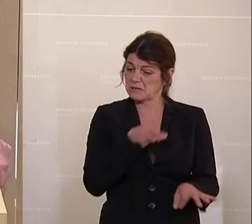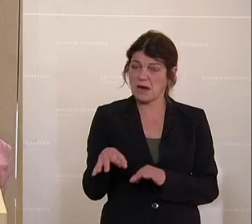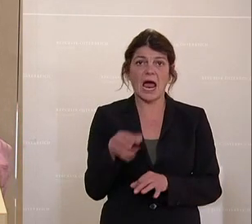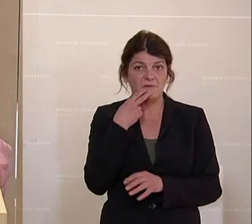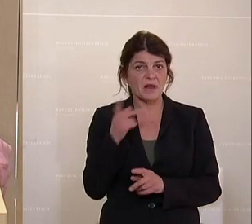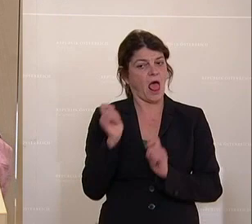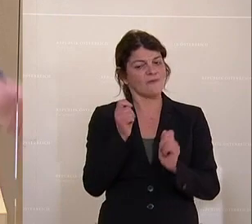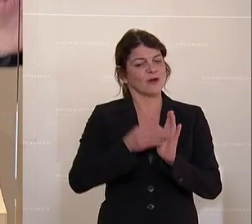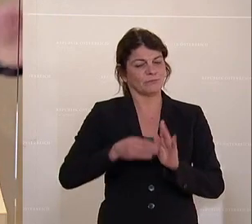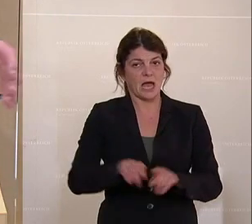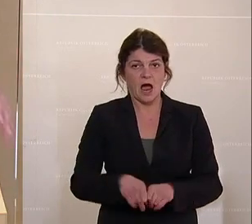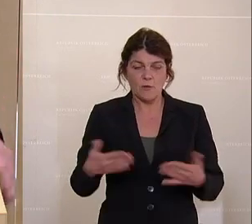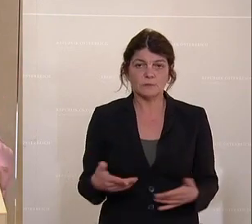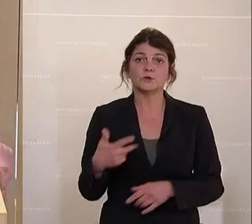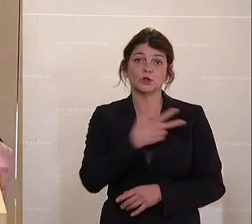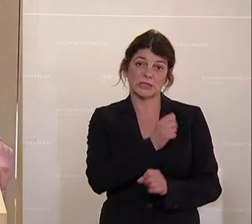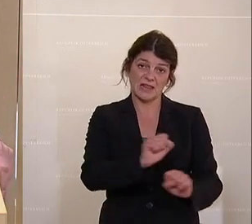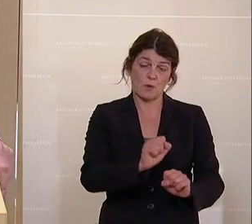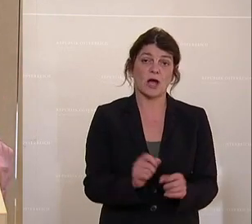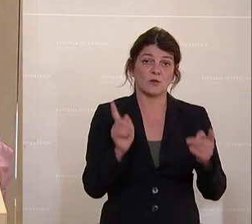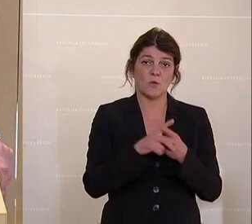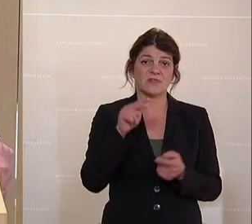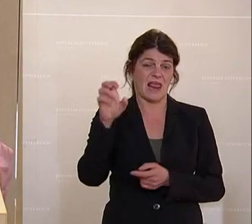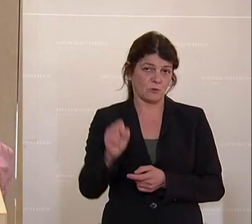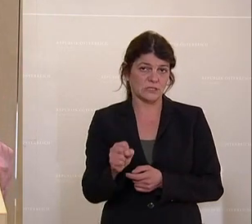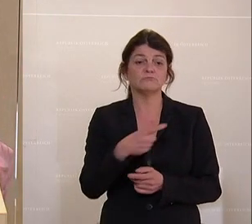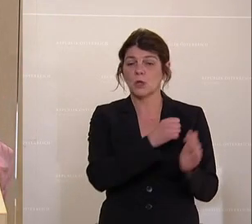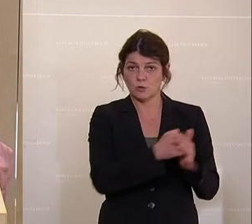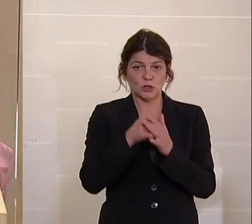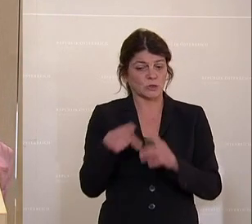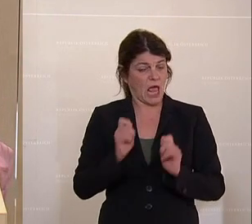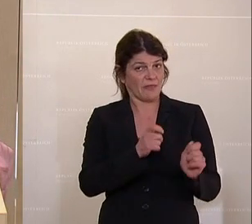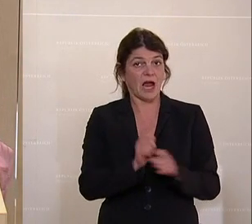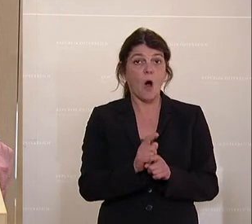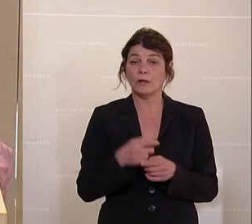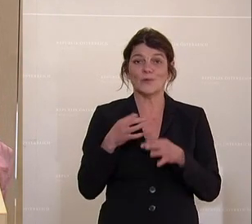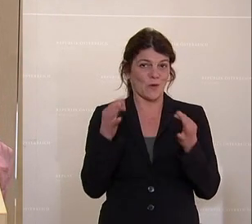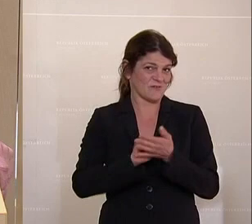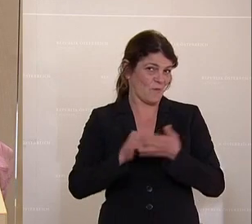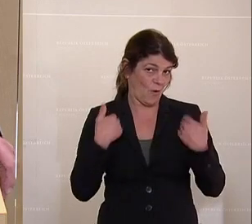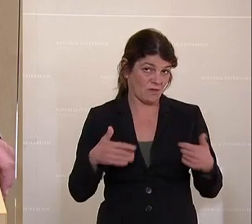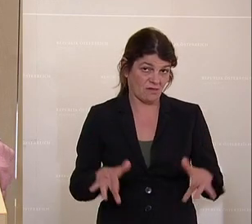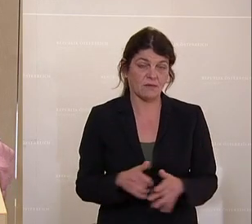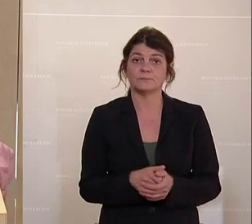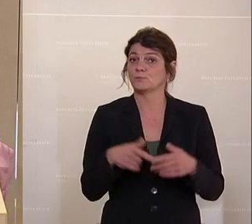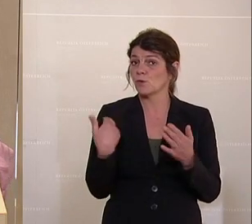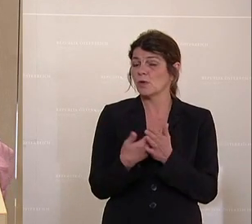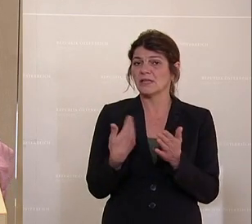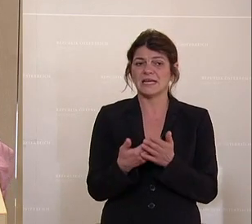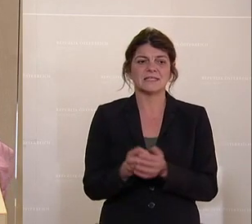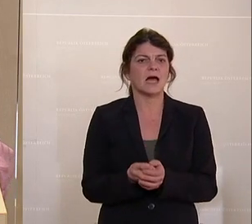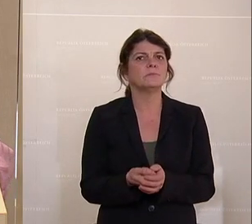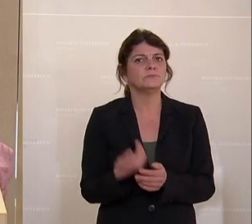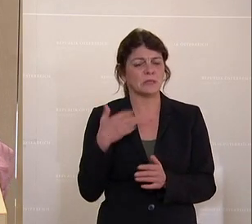Antrag zu gehen. Die Sozialdemokraten und die Neos unterstützen den Antrag, was mich sehr freut. Und deshalb werde ich den nochmal